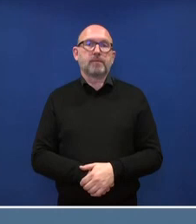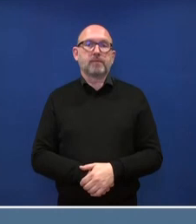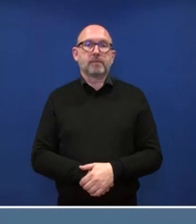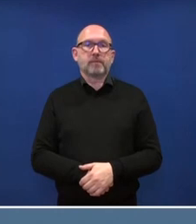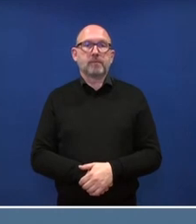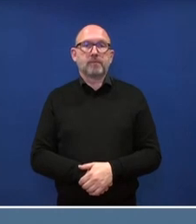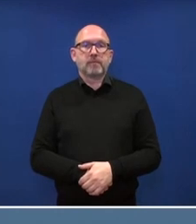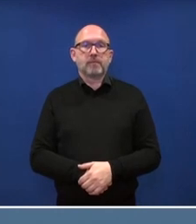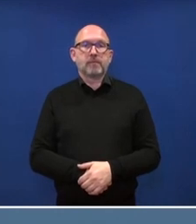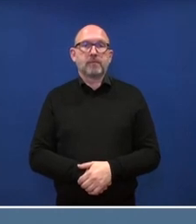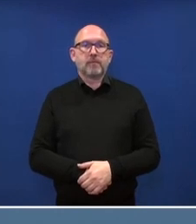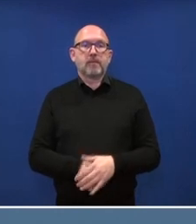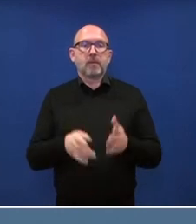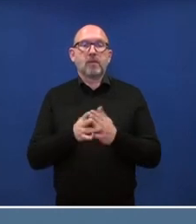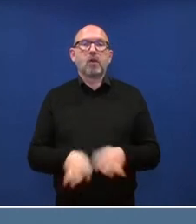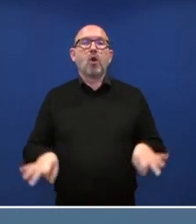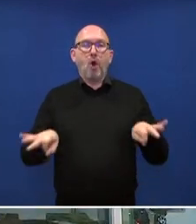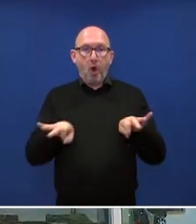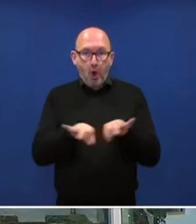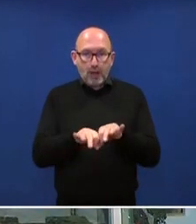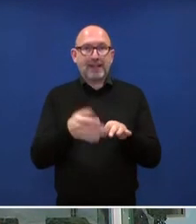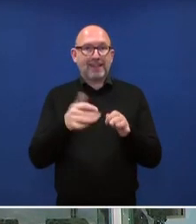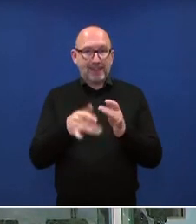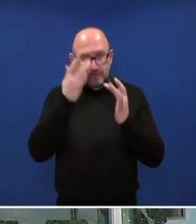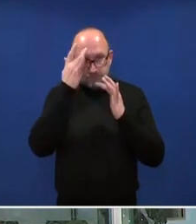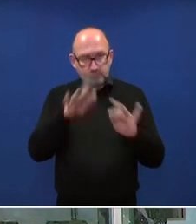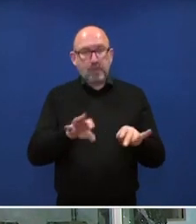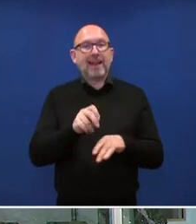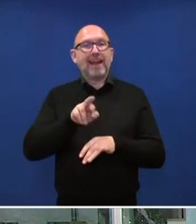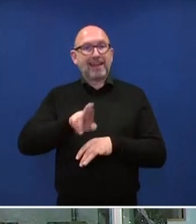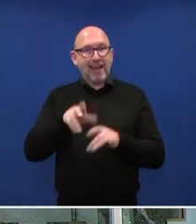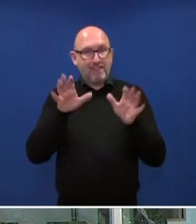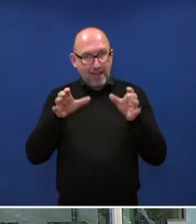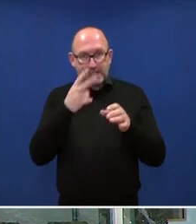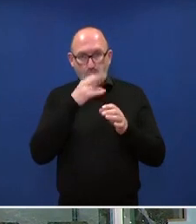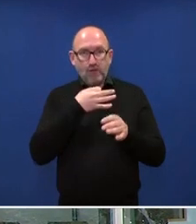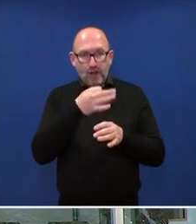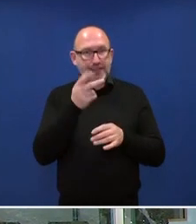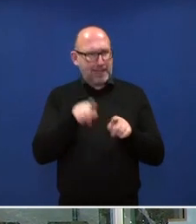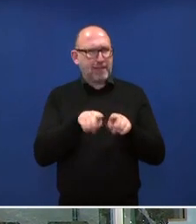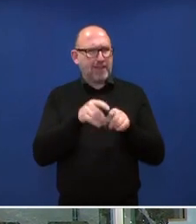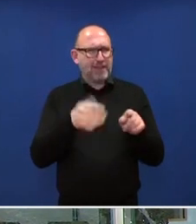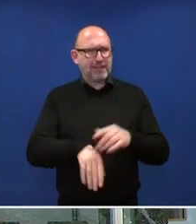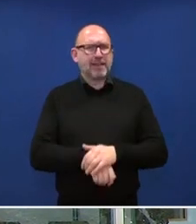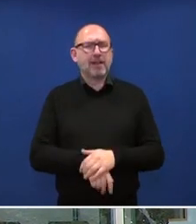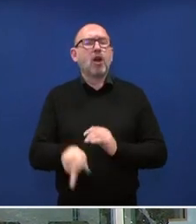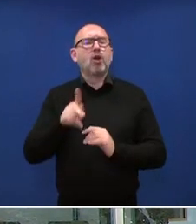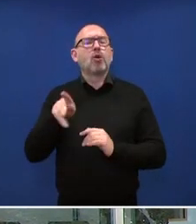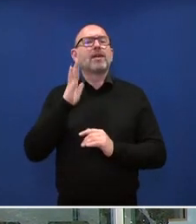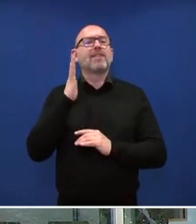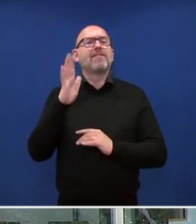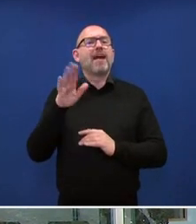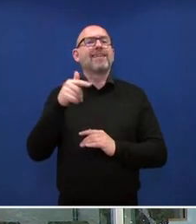Genau, die Frage nach der Zulassung hatte auch Sarah Früh auf MDR Fernsehen gestellt. Dann fragt Malte Kreuzfeld von der Taz.